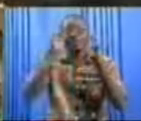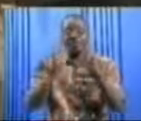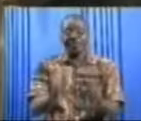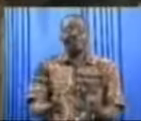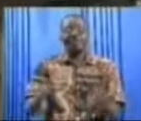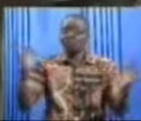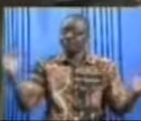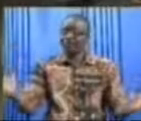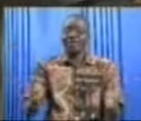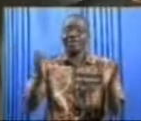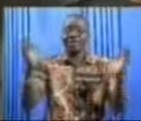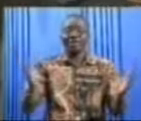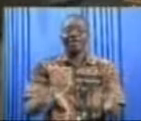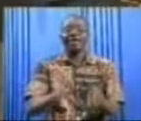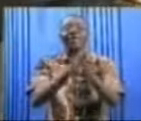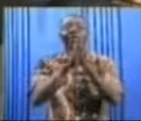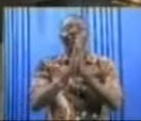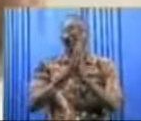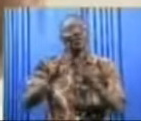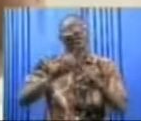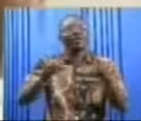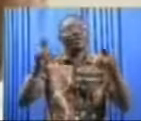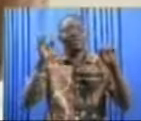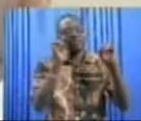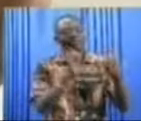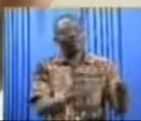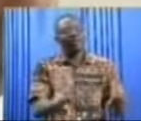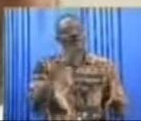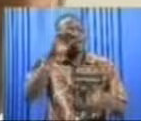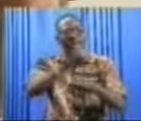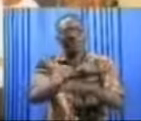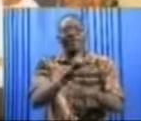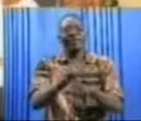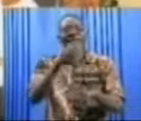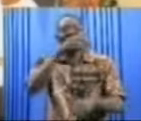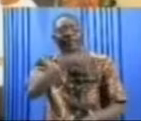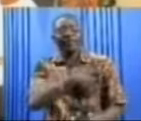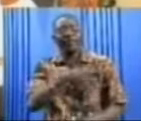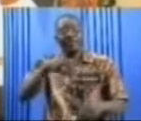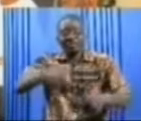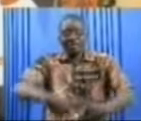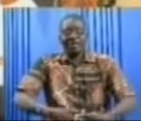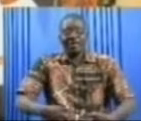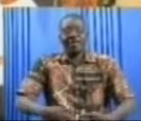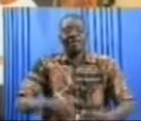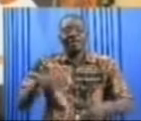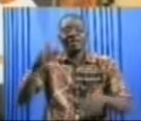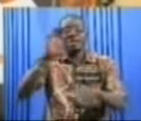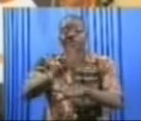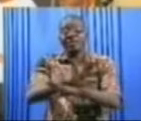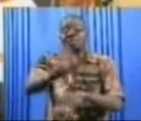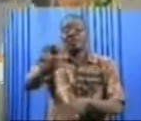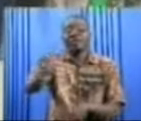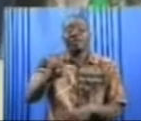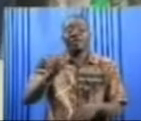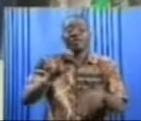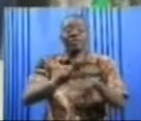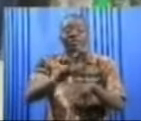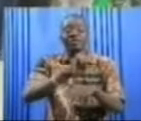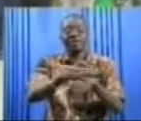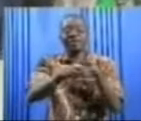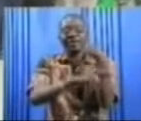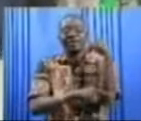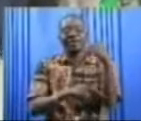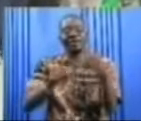les encourager et les demander à ne pas abandonner et à toujours travailler en faveur de la jeunesse. À cette soirée, le conseil régional de la jeunesse du